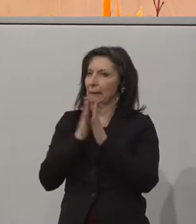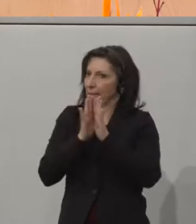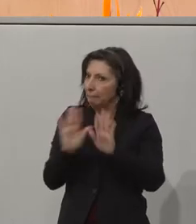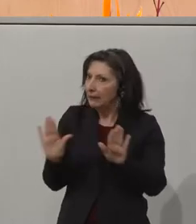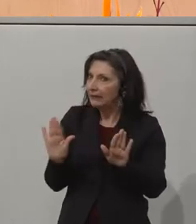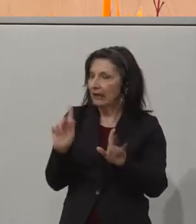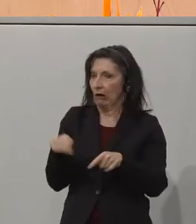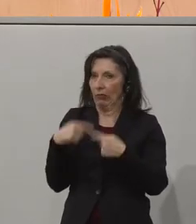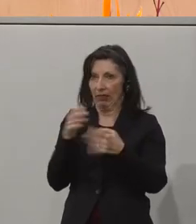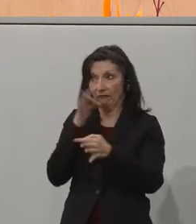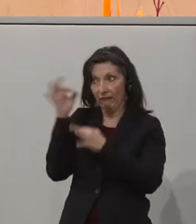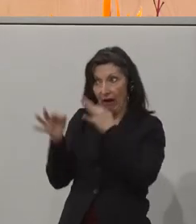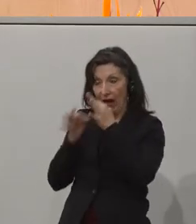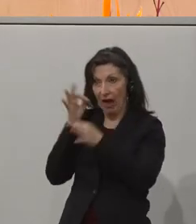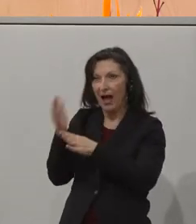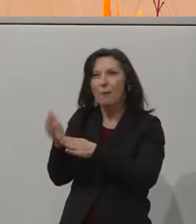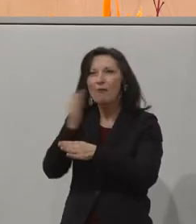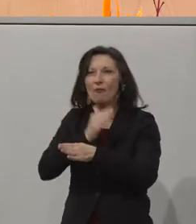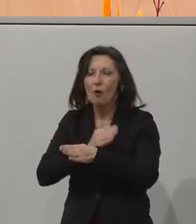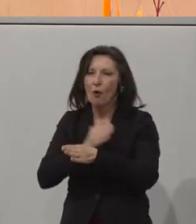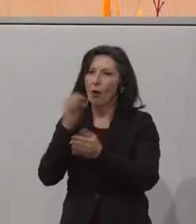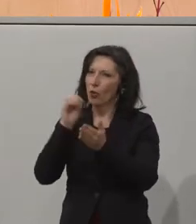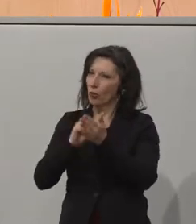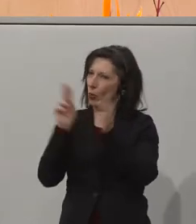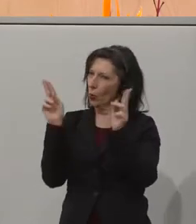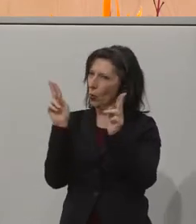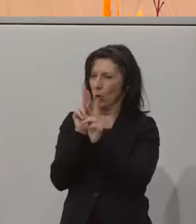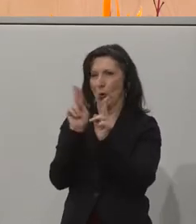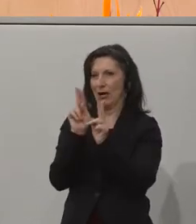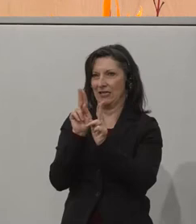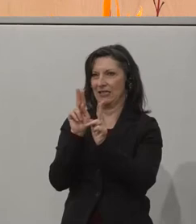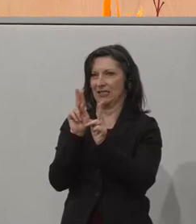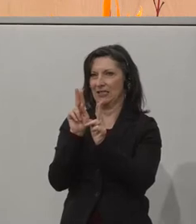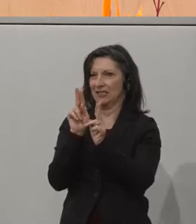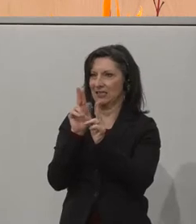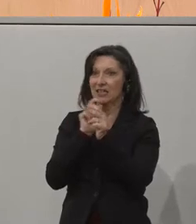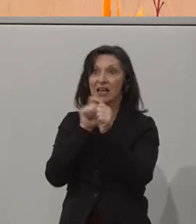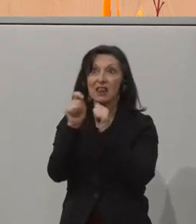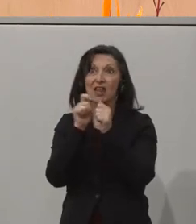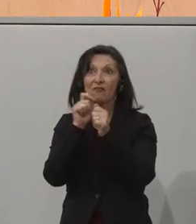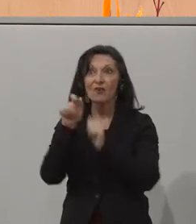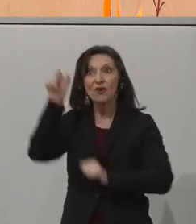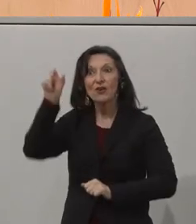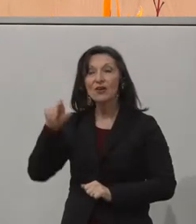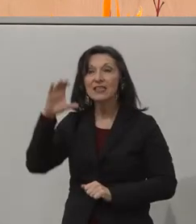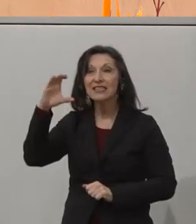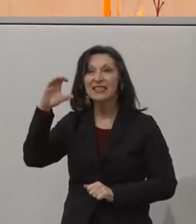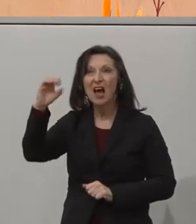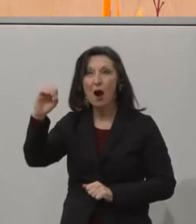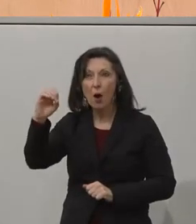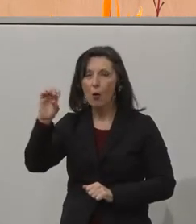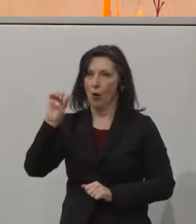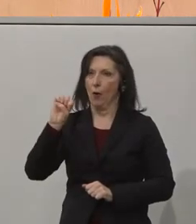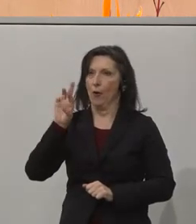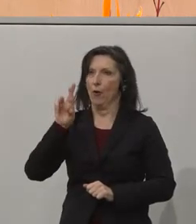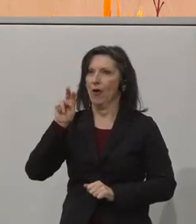auch in die Fragerunde, habe ich noch eine kurze Frage, ein kurzes Interview mit dem CEO von Ernst & Young